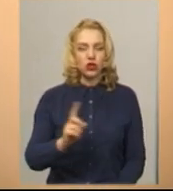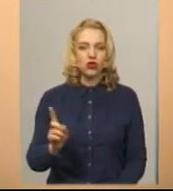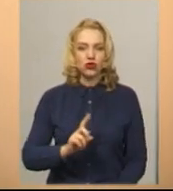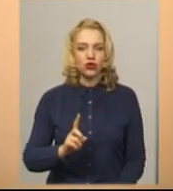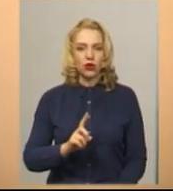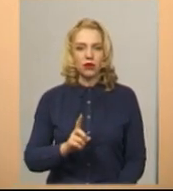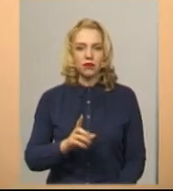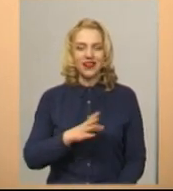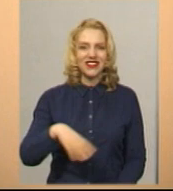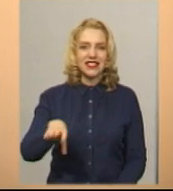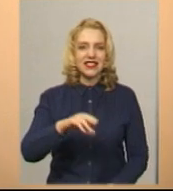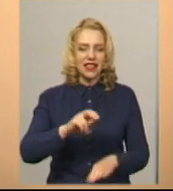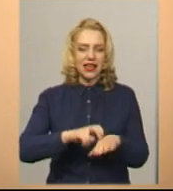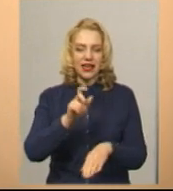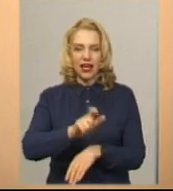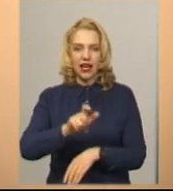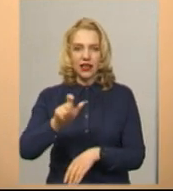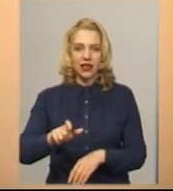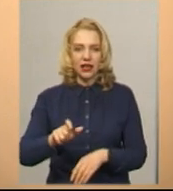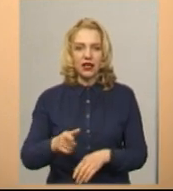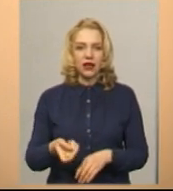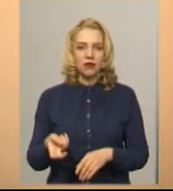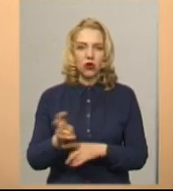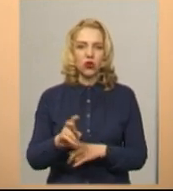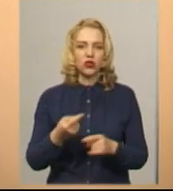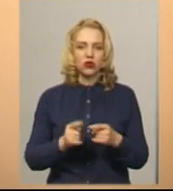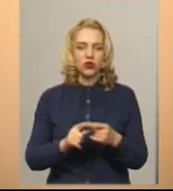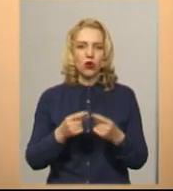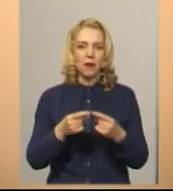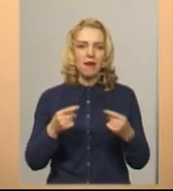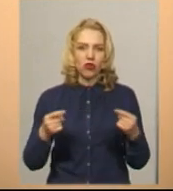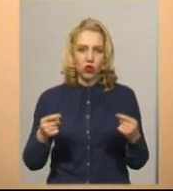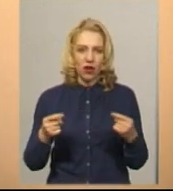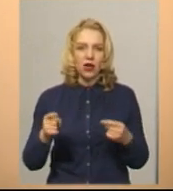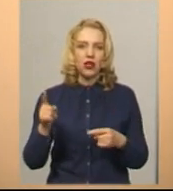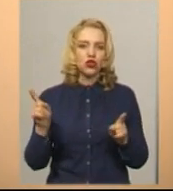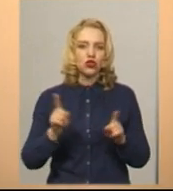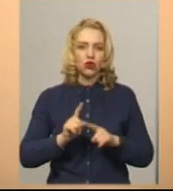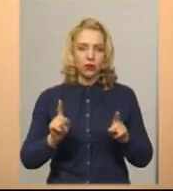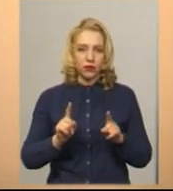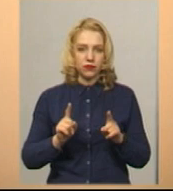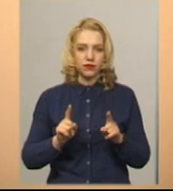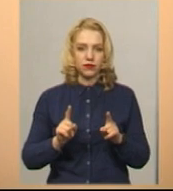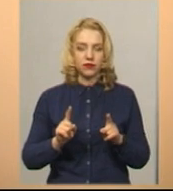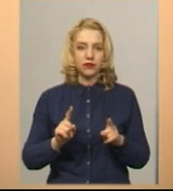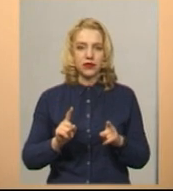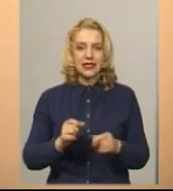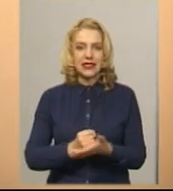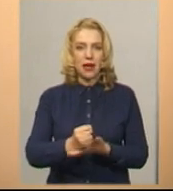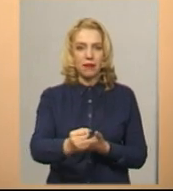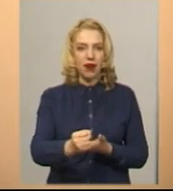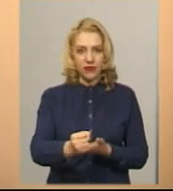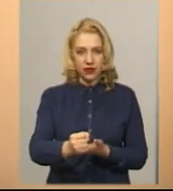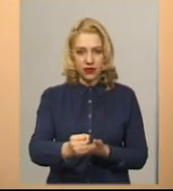всі лікарі переходили до цього методу, що все-таки з направленням,